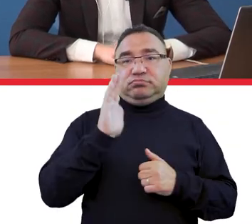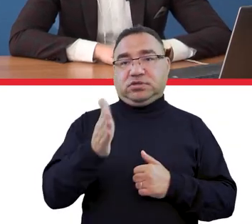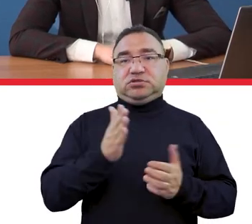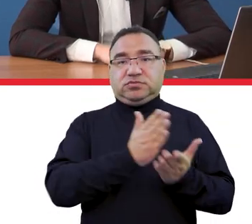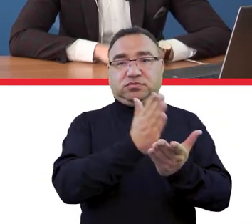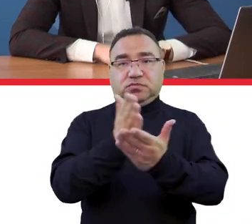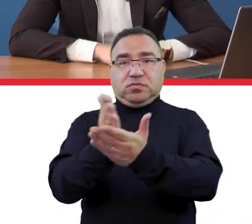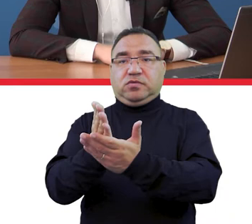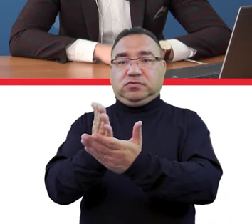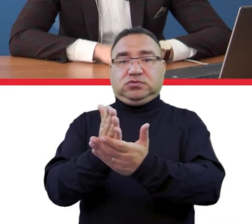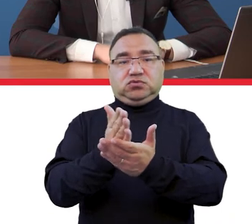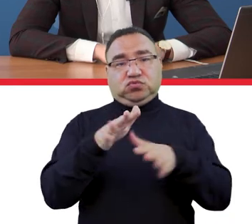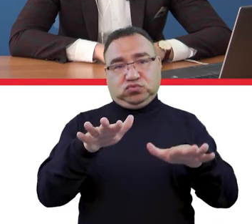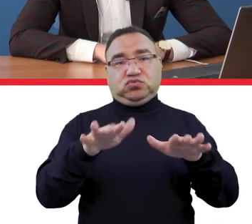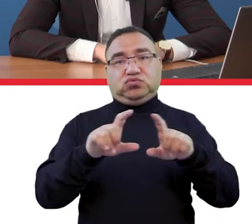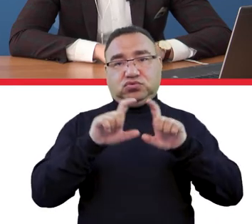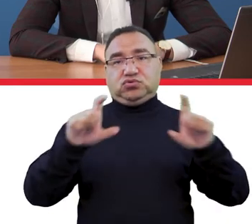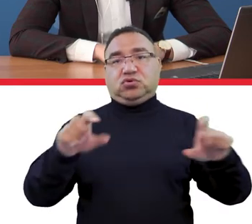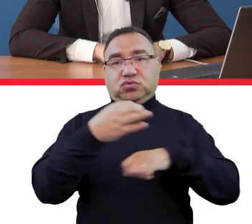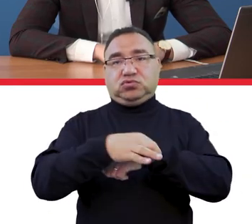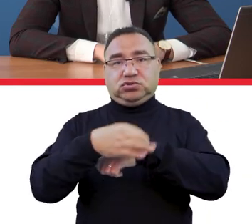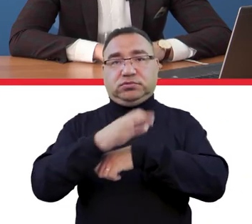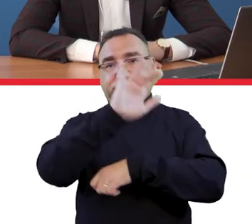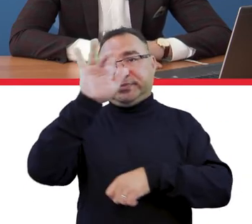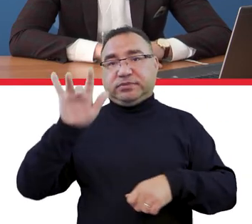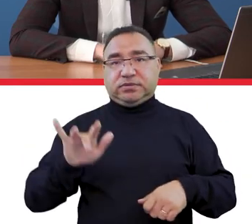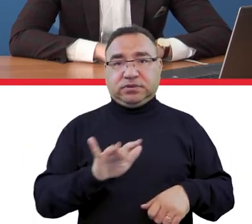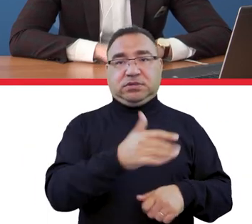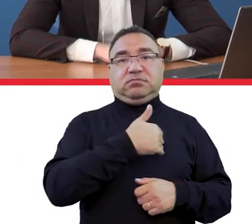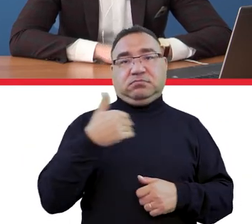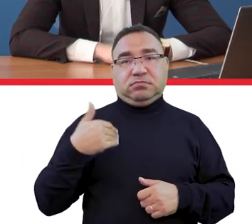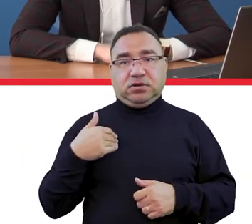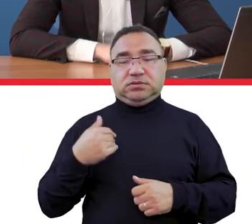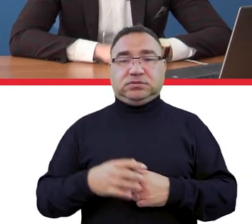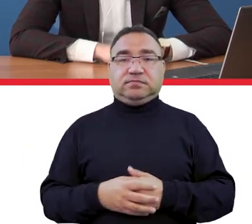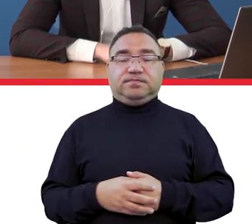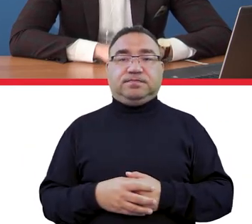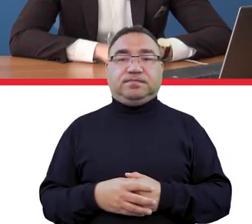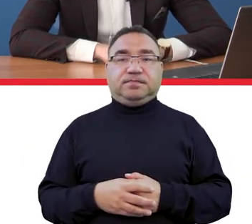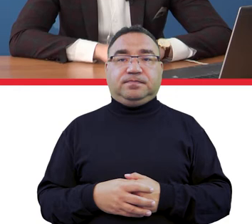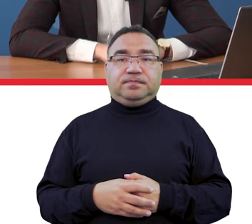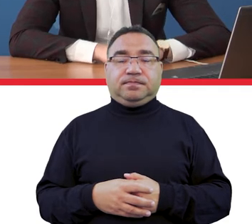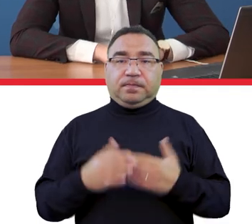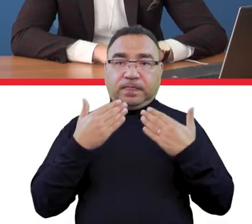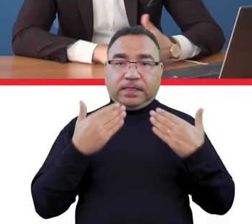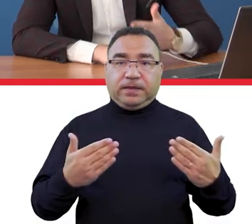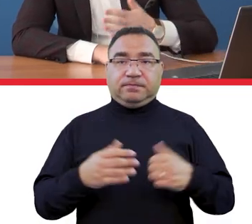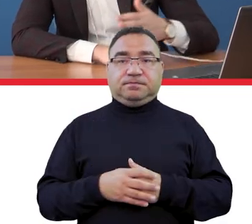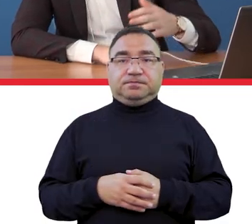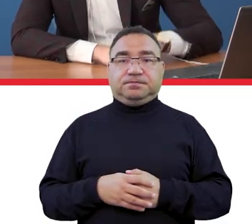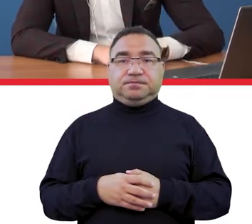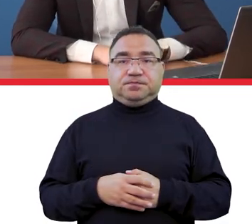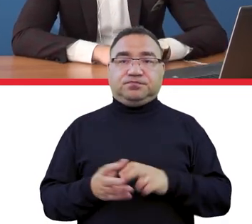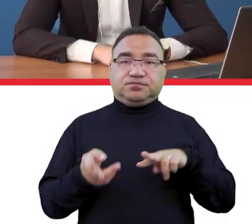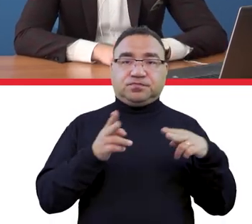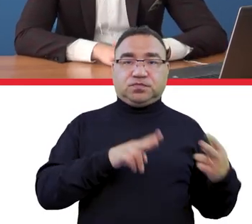pomogą rozwiązać sytuację w wielu punktach Polski, na wielu uczelniach. Dziękuję bardzo. Panie ministrze,